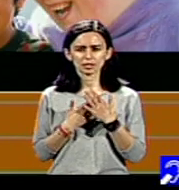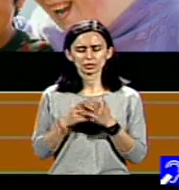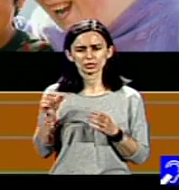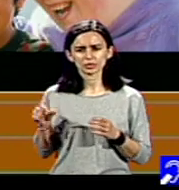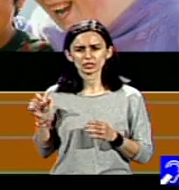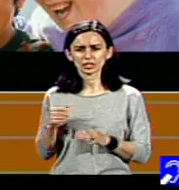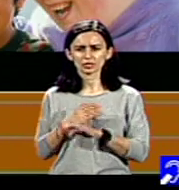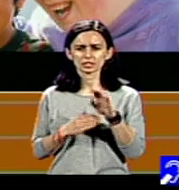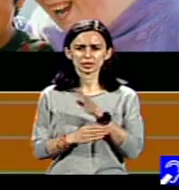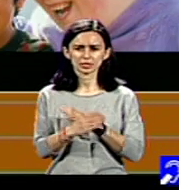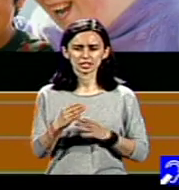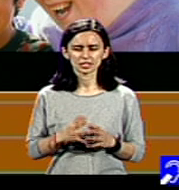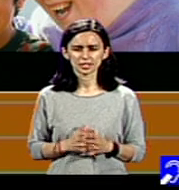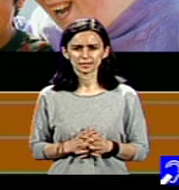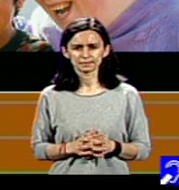dizabilități.